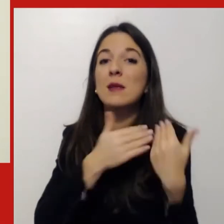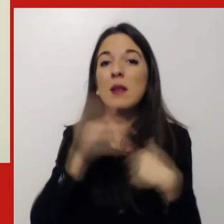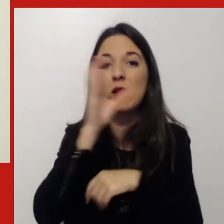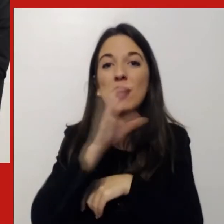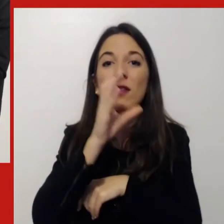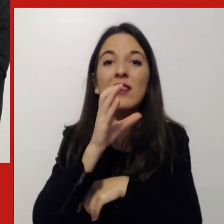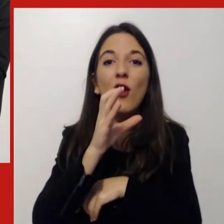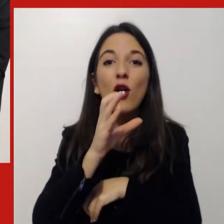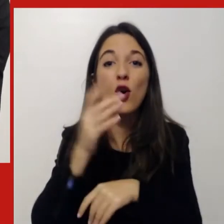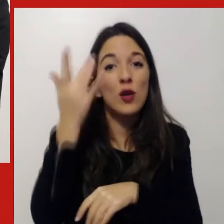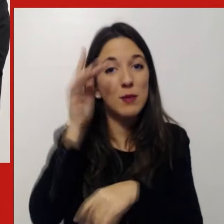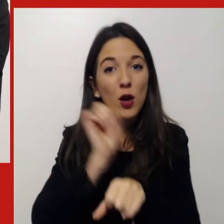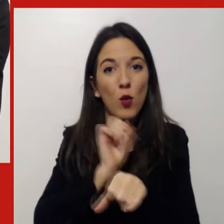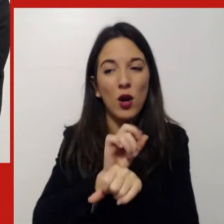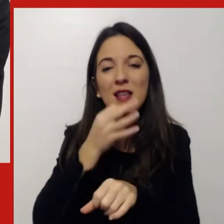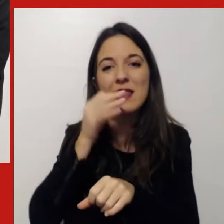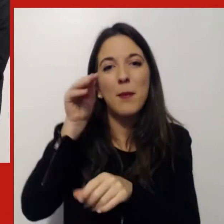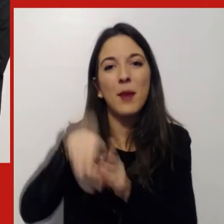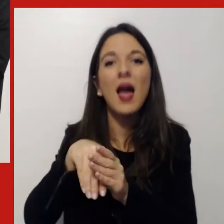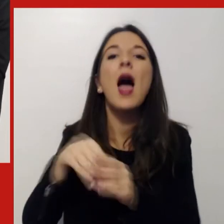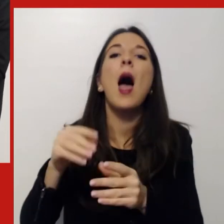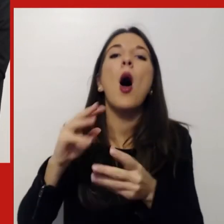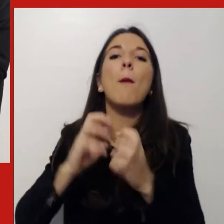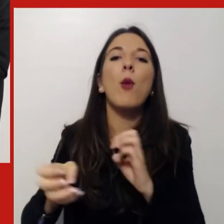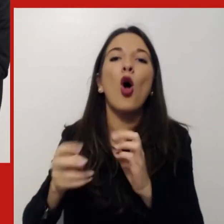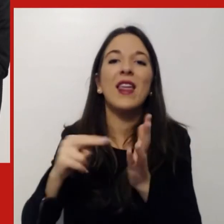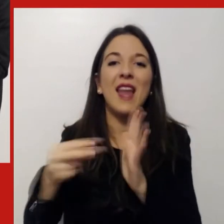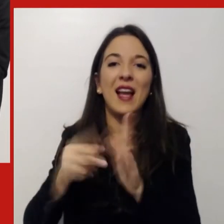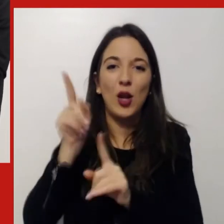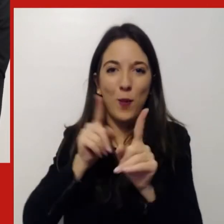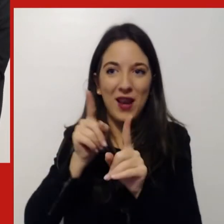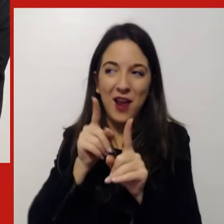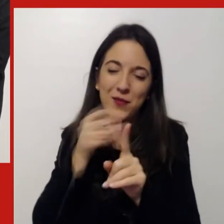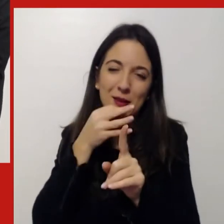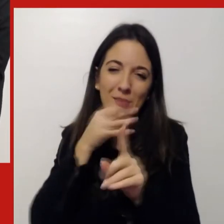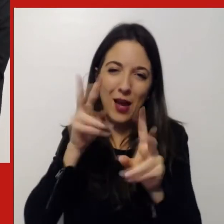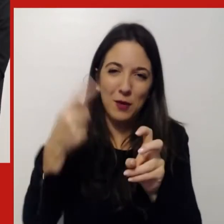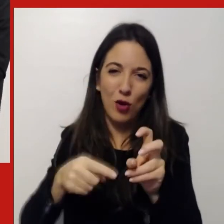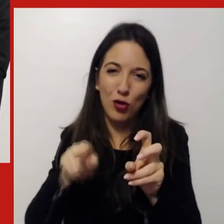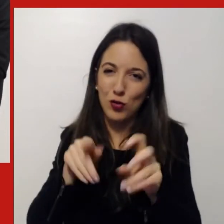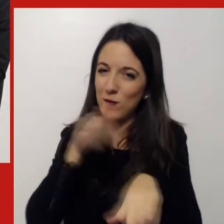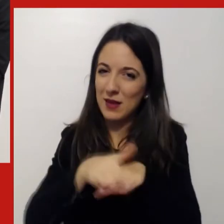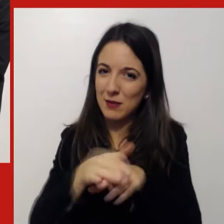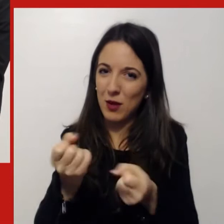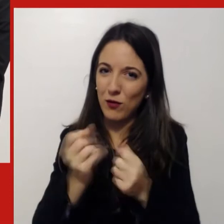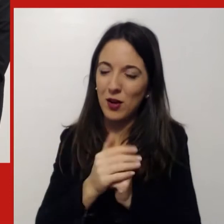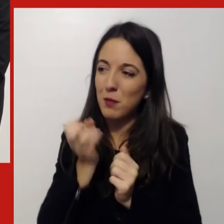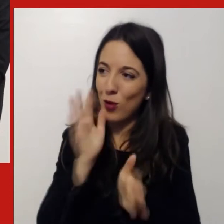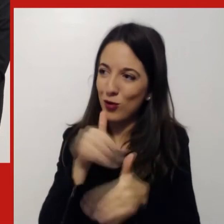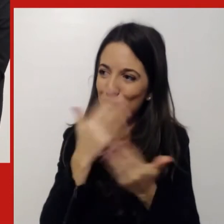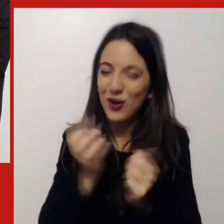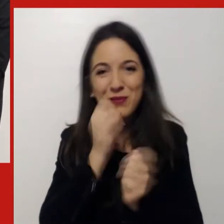Politecnico, quindi assolutamente centrato rispetto all'argomento di oggi. Buongiorno professor Corso. Buongiorno e grazie di questo invito.